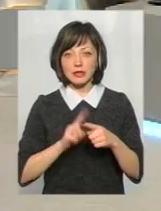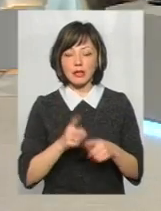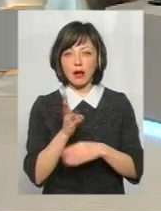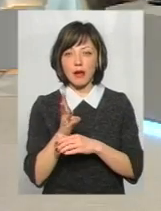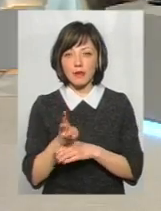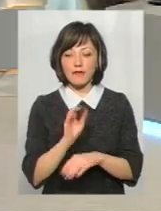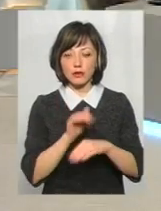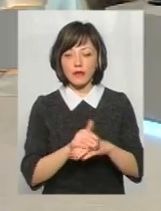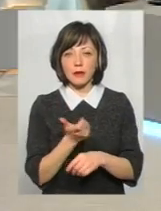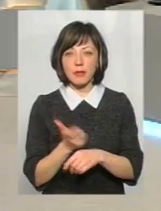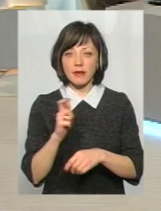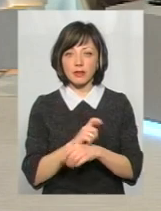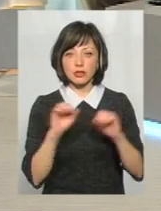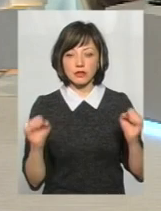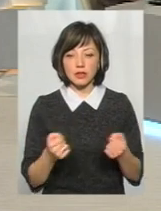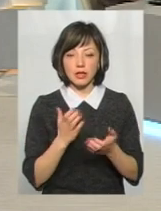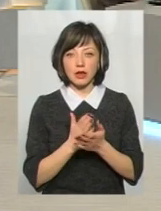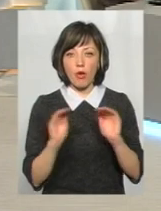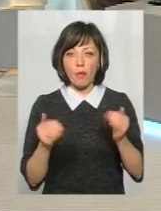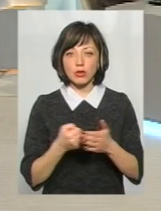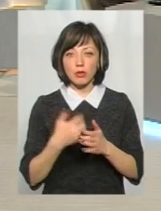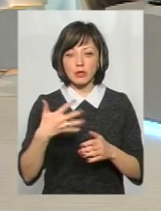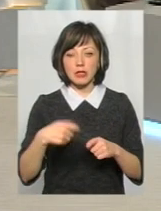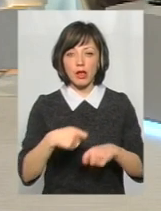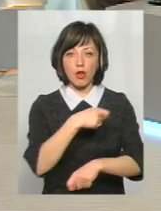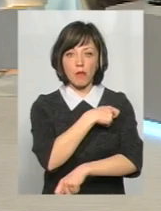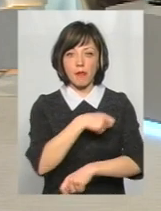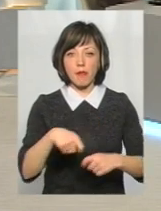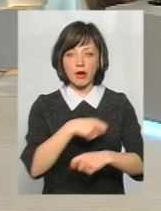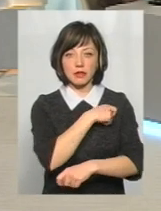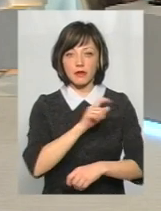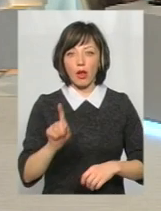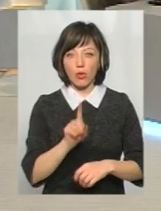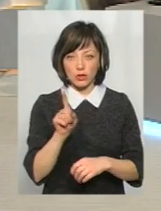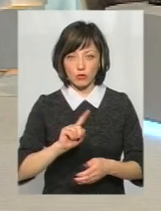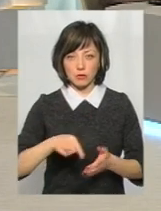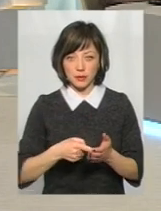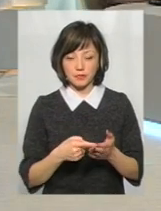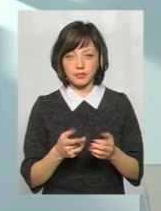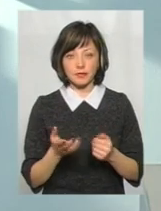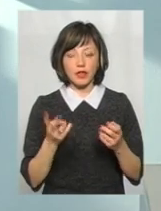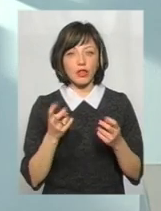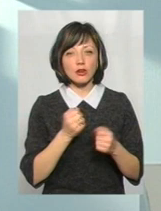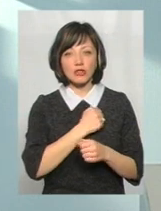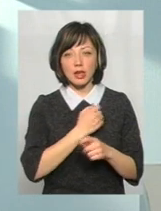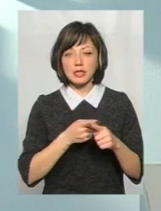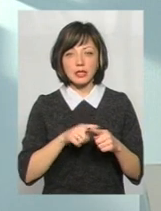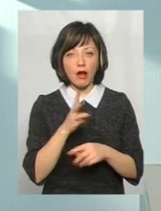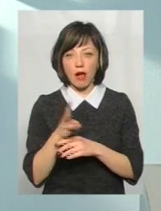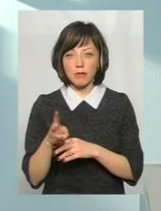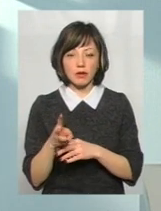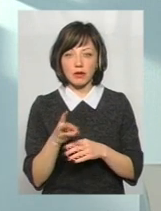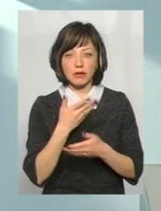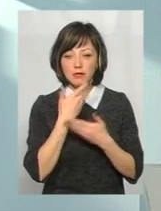швидкості? Пам'ятаємо, що діє обмеження до 50 км на годину в населених пунктах, так? На жаль, ні. На жаль, дані камери не